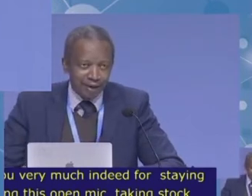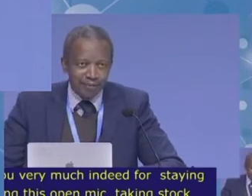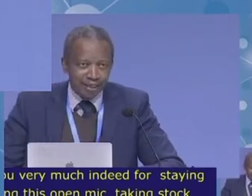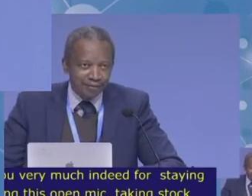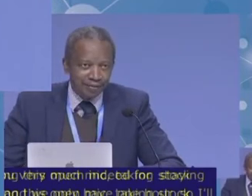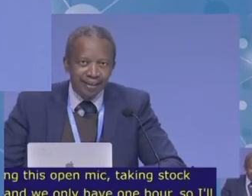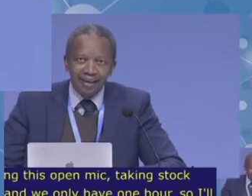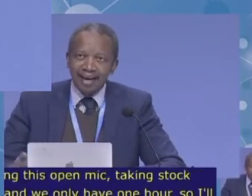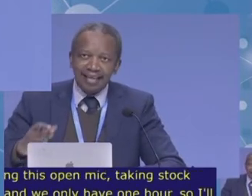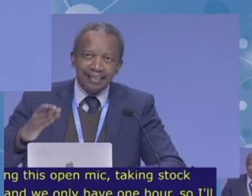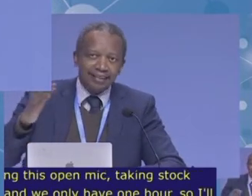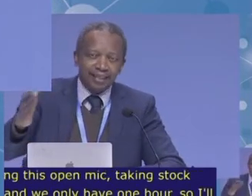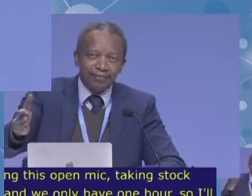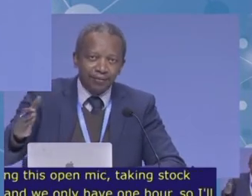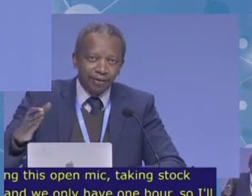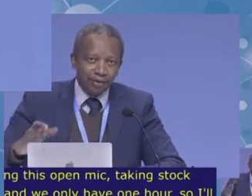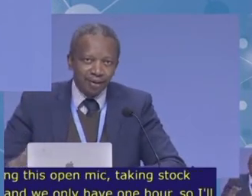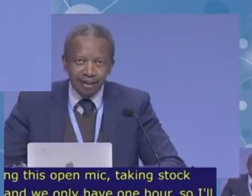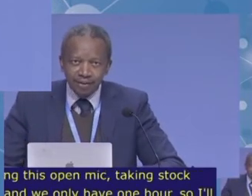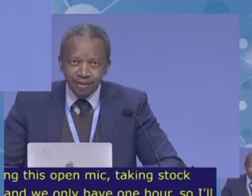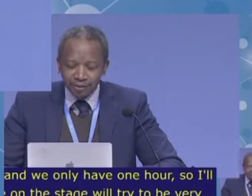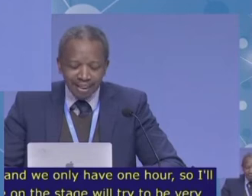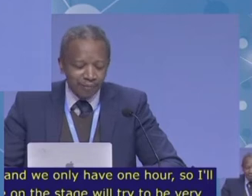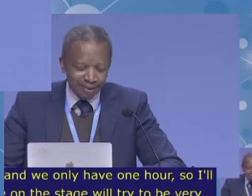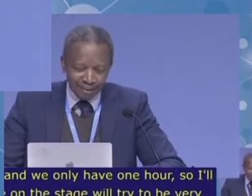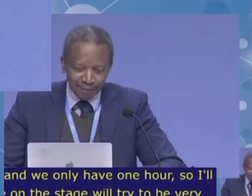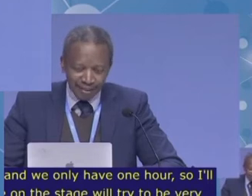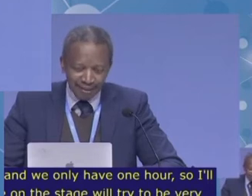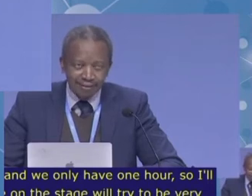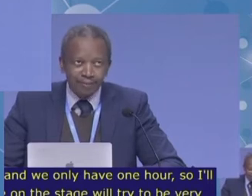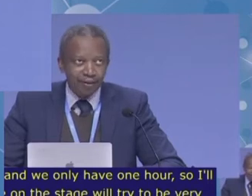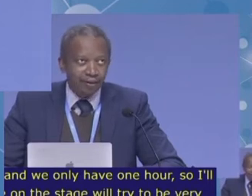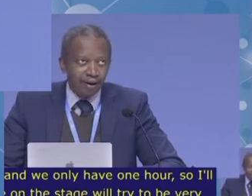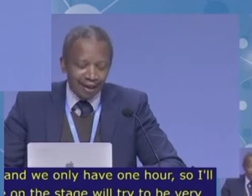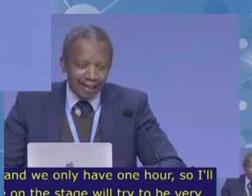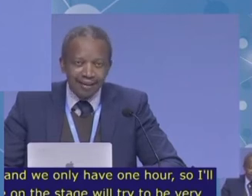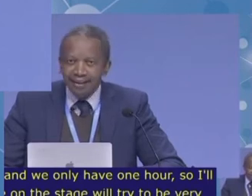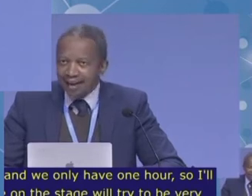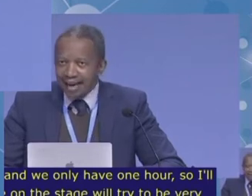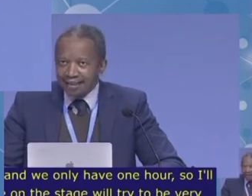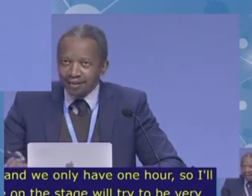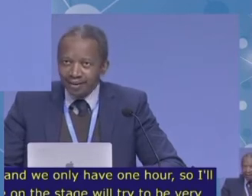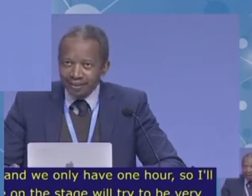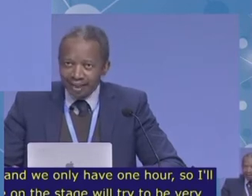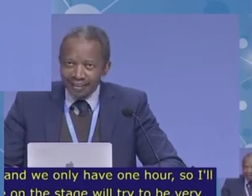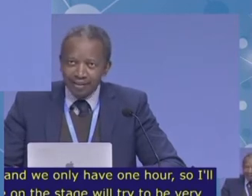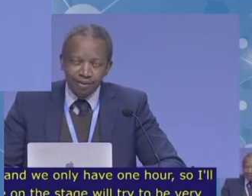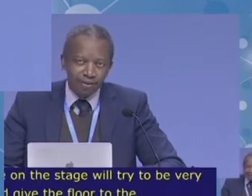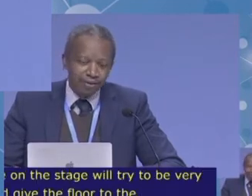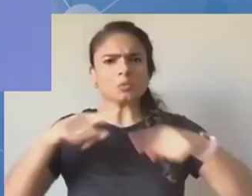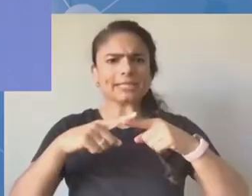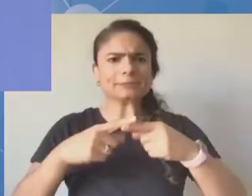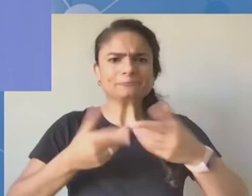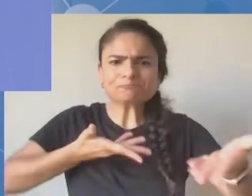Mamy godzinę, a zatem będziemy starać się nie przedłużać i od razu oddajemy głos Państwu